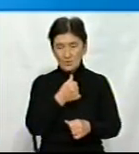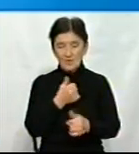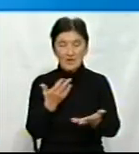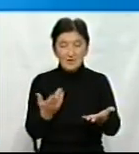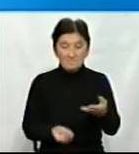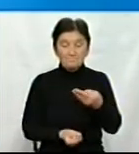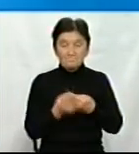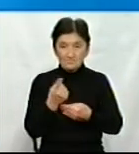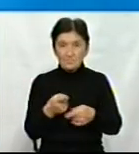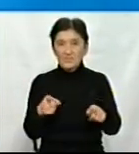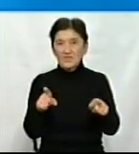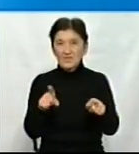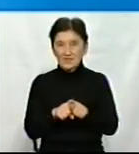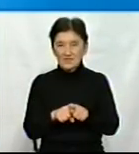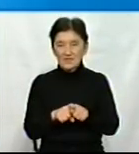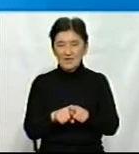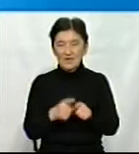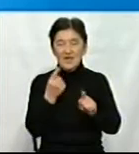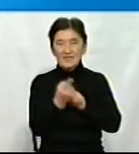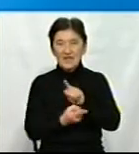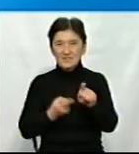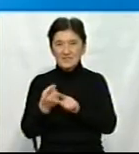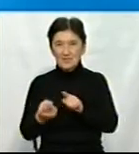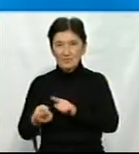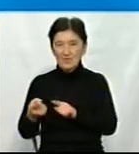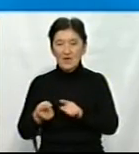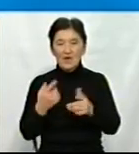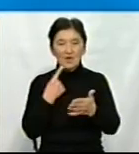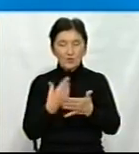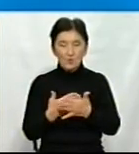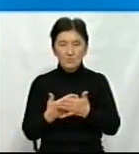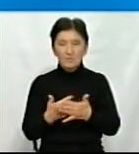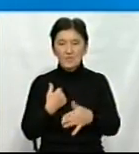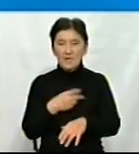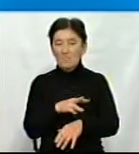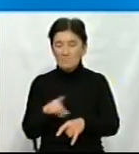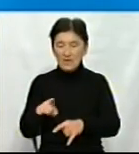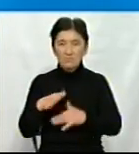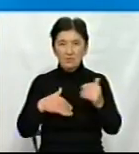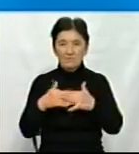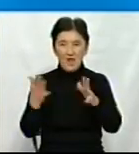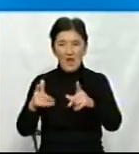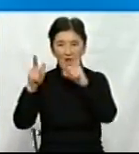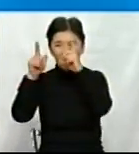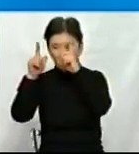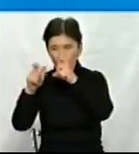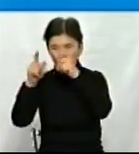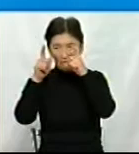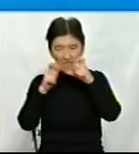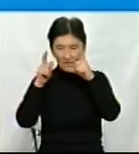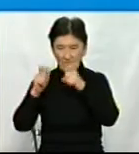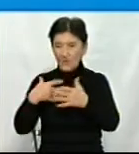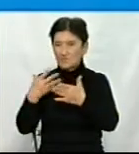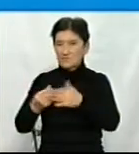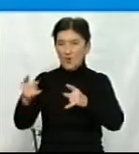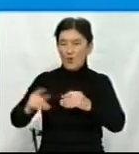Це так звана діджиталізація агроконсалтинга. Тобто, ми практикували навіть таке – фотографує фермер своє поле,